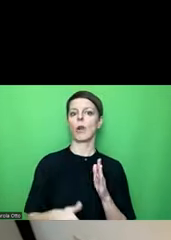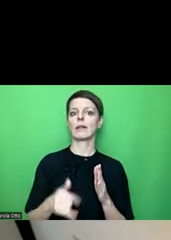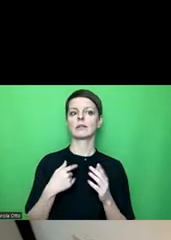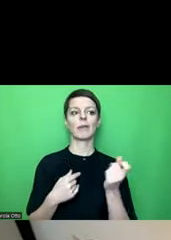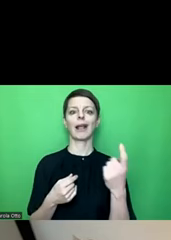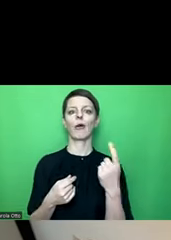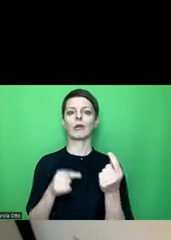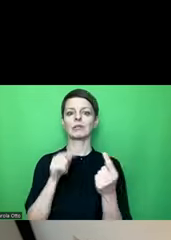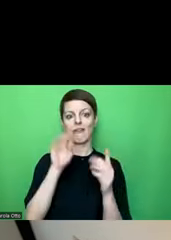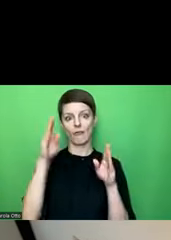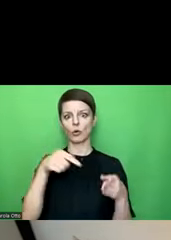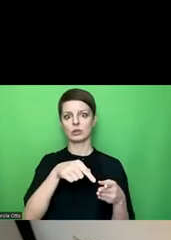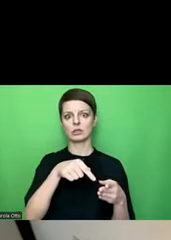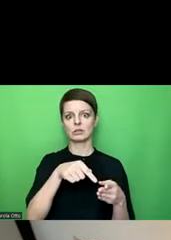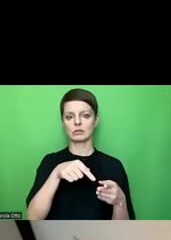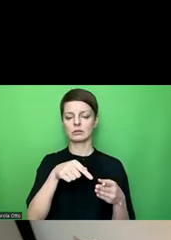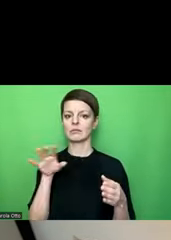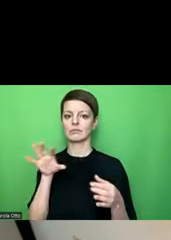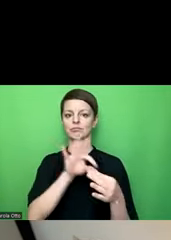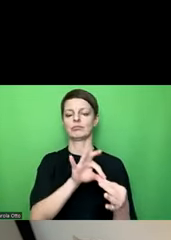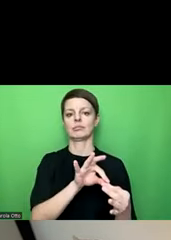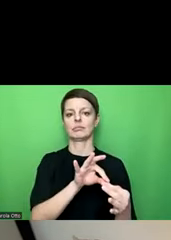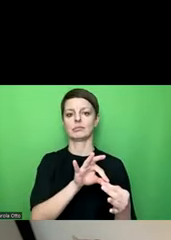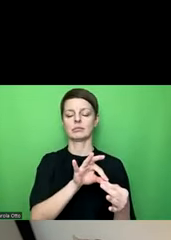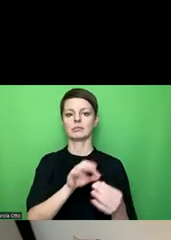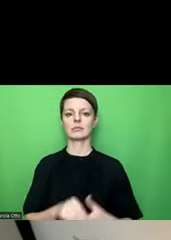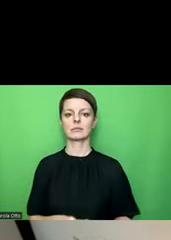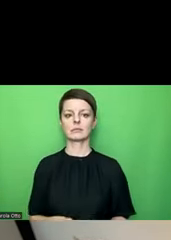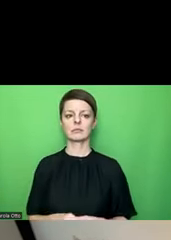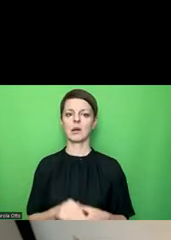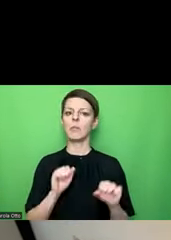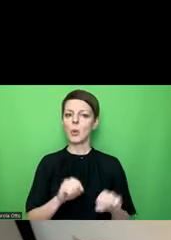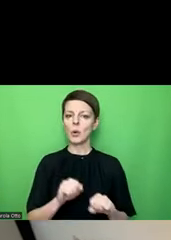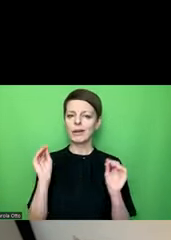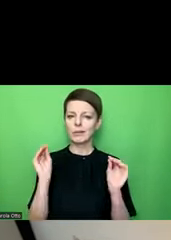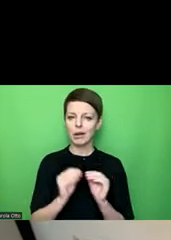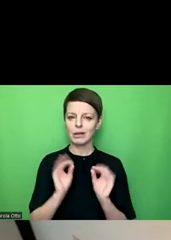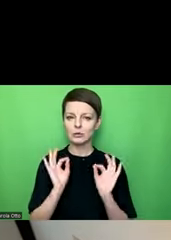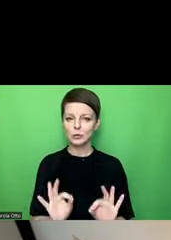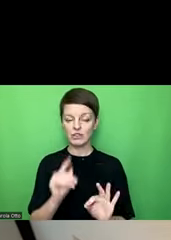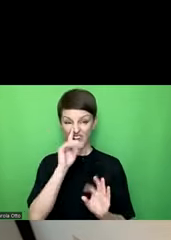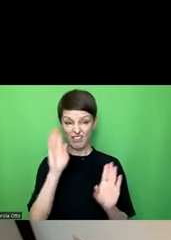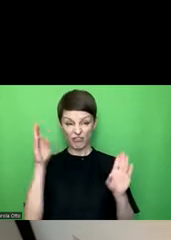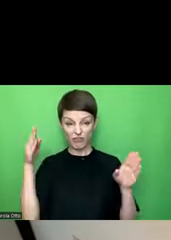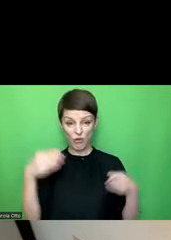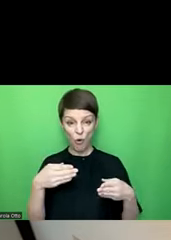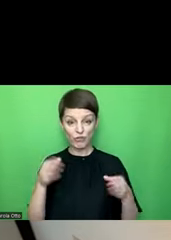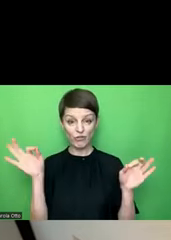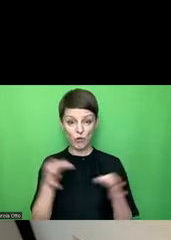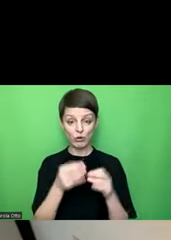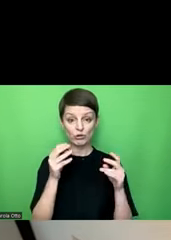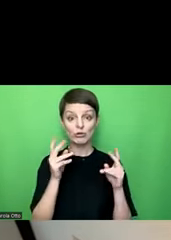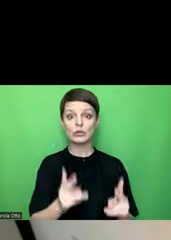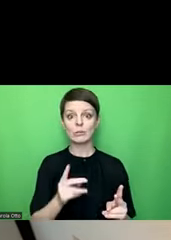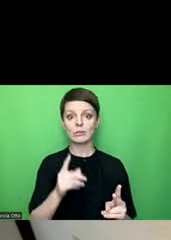Fokus hatte. Das kann gut passen, wenn der Fokus richtig stimmt, aber wenn er ganz am Ende der